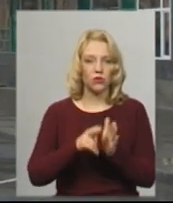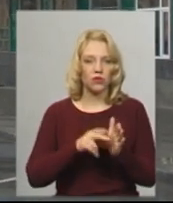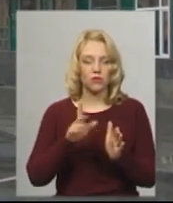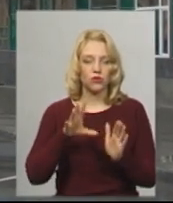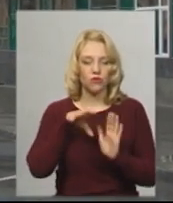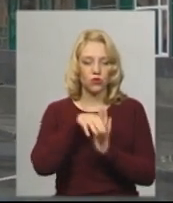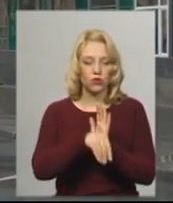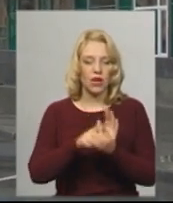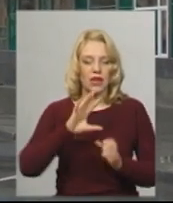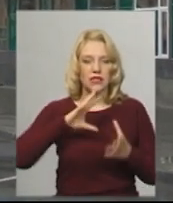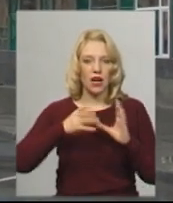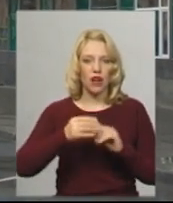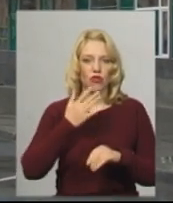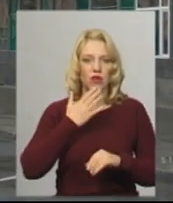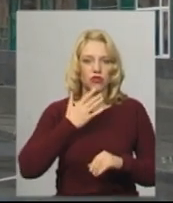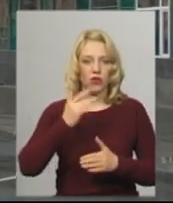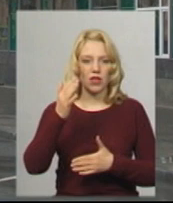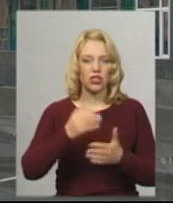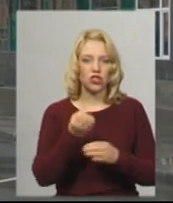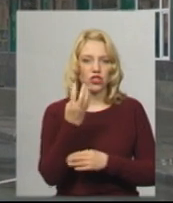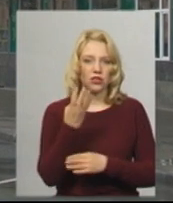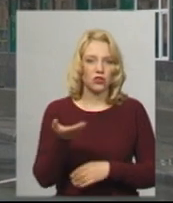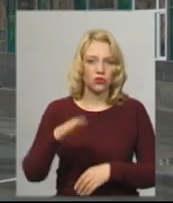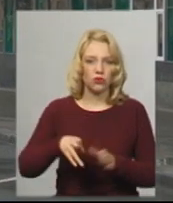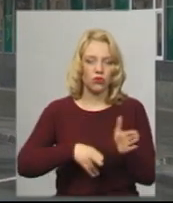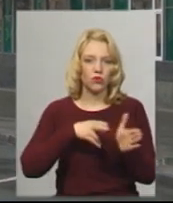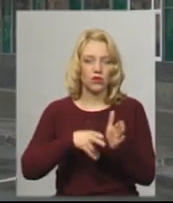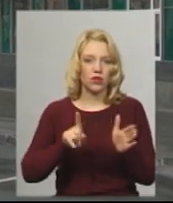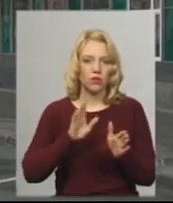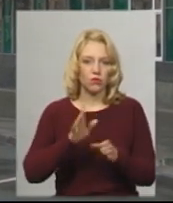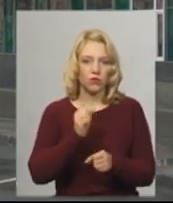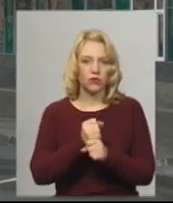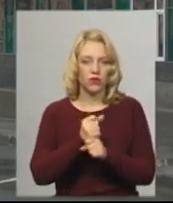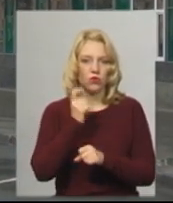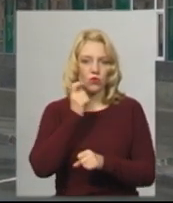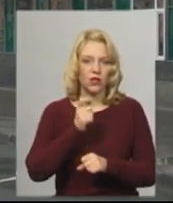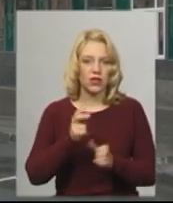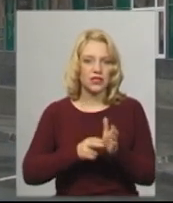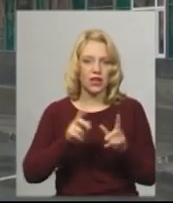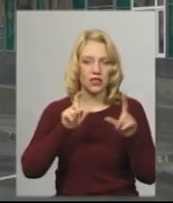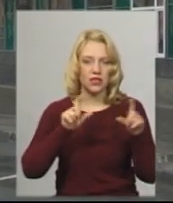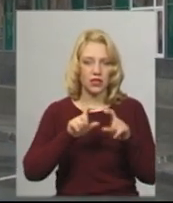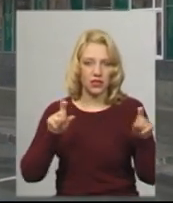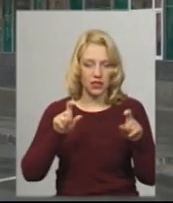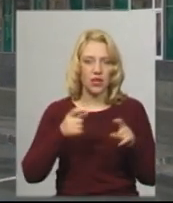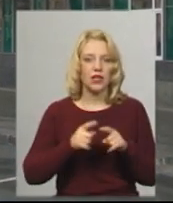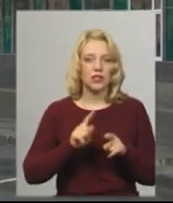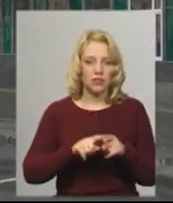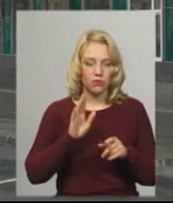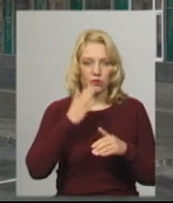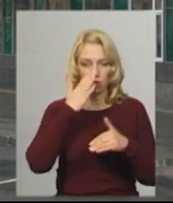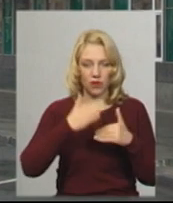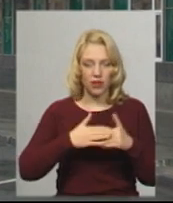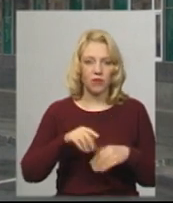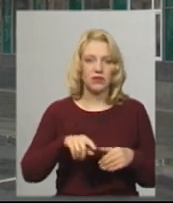національний список – 14 пар поїздів, які запустять «Укрзалізниці». В свою чергу, це будуть приміські поїзди, які курсували раніше –